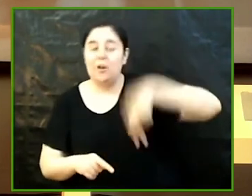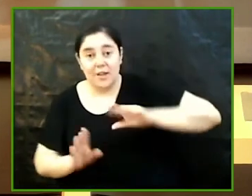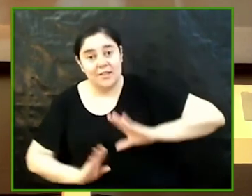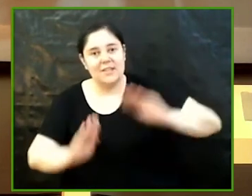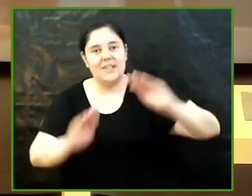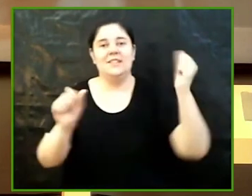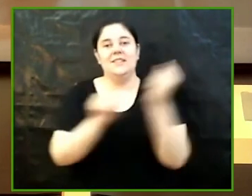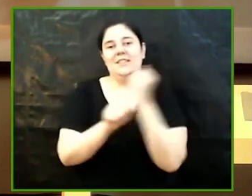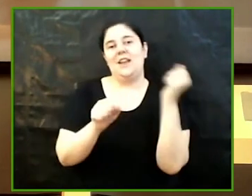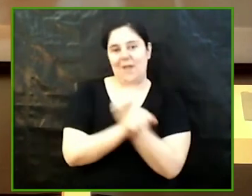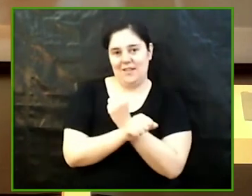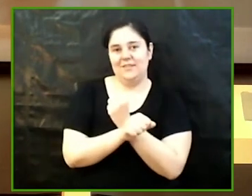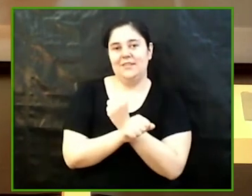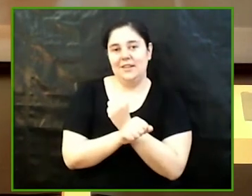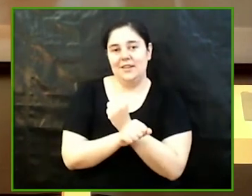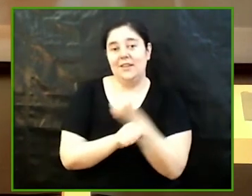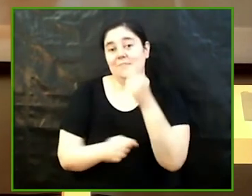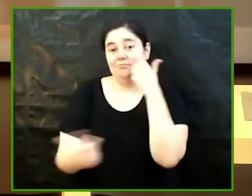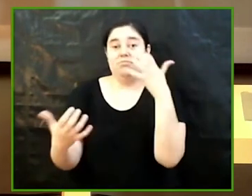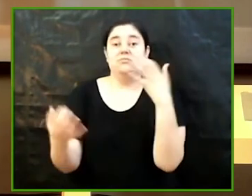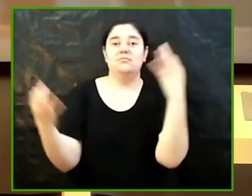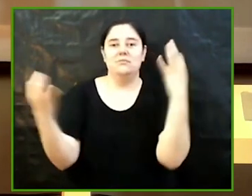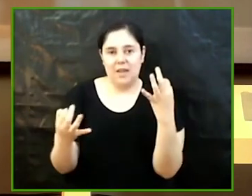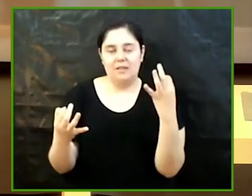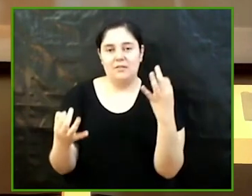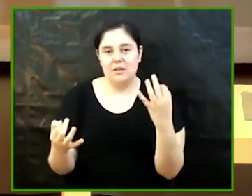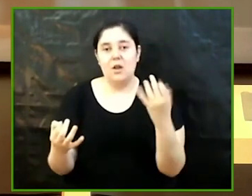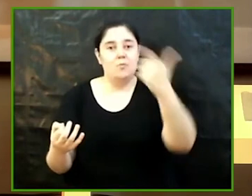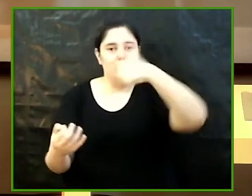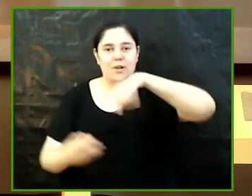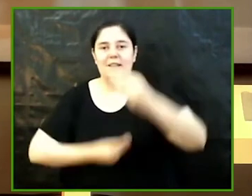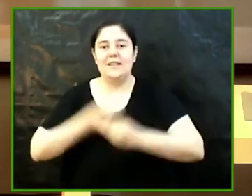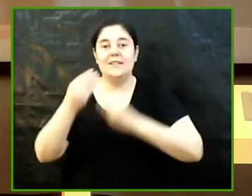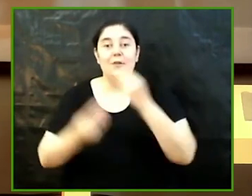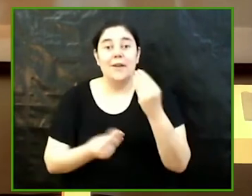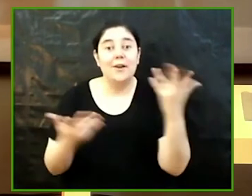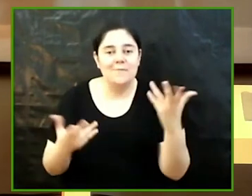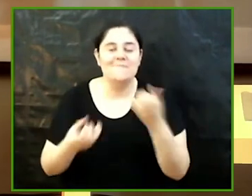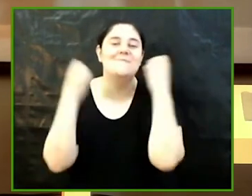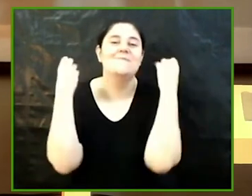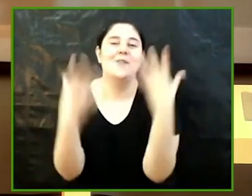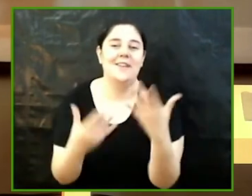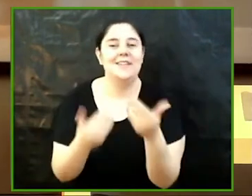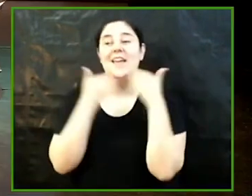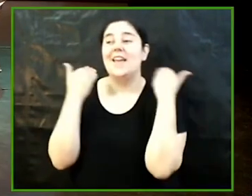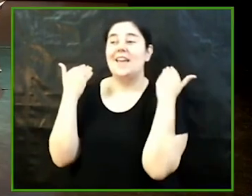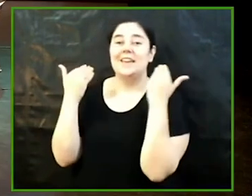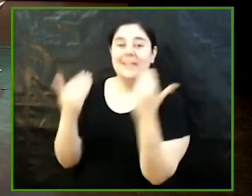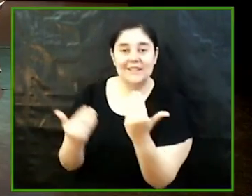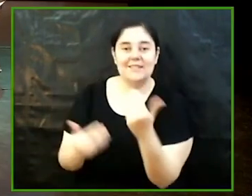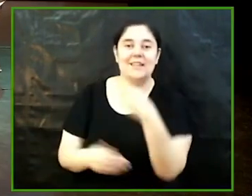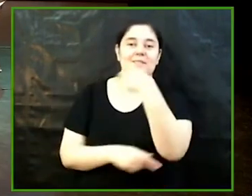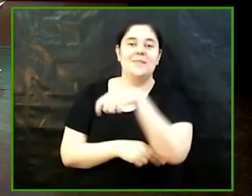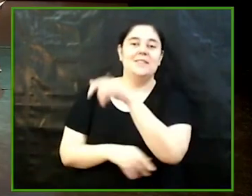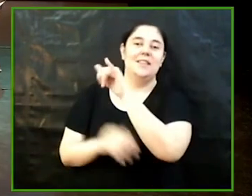i que posa de manifest que ho esteu fent molt bé moltes gràcies a la presidenta de l